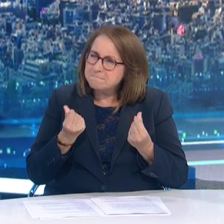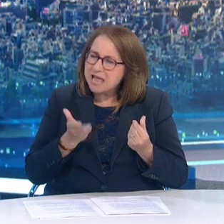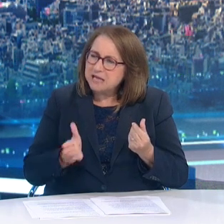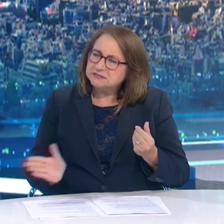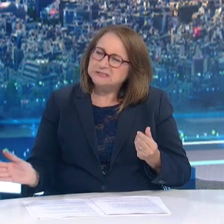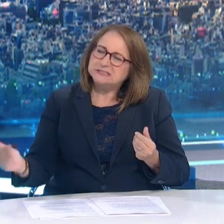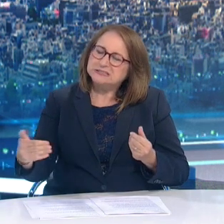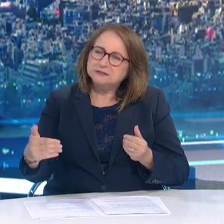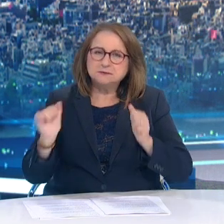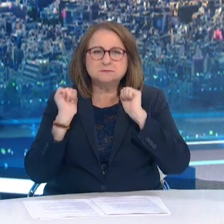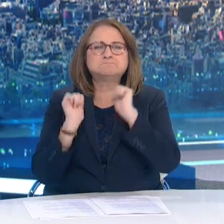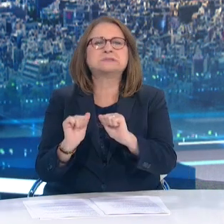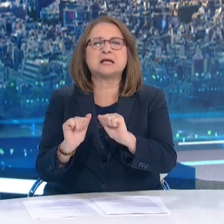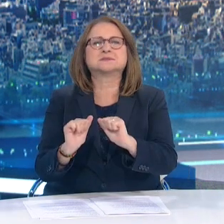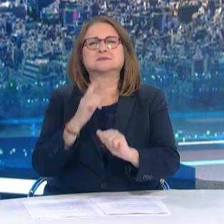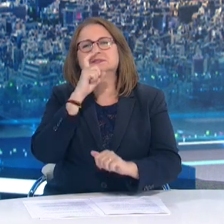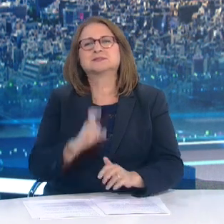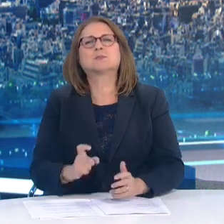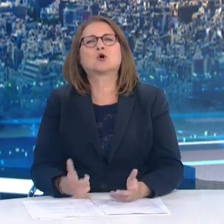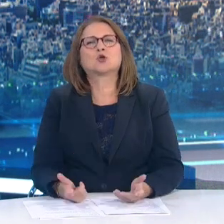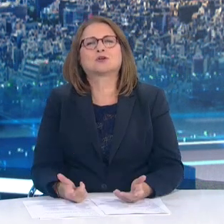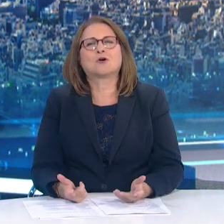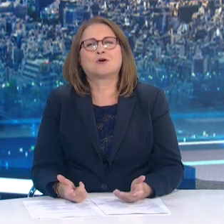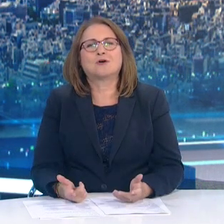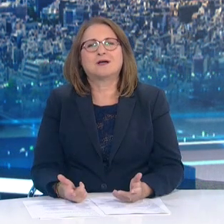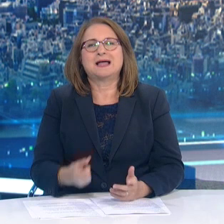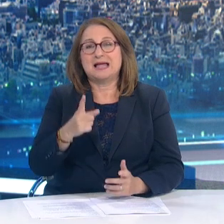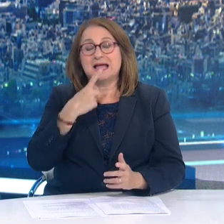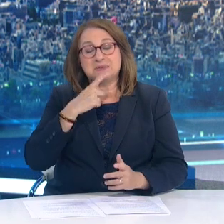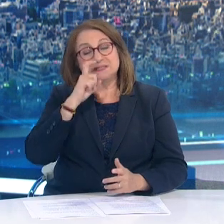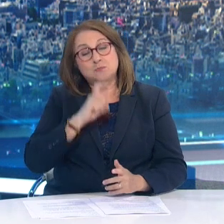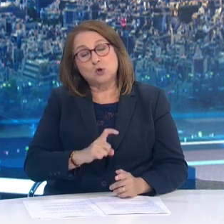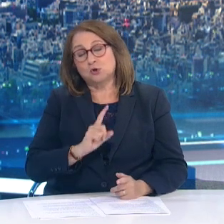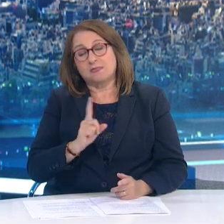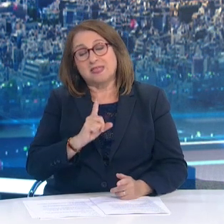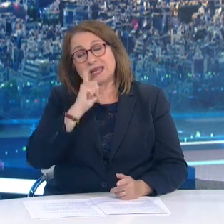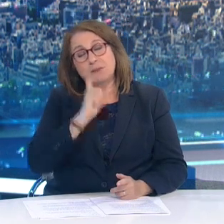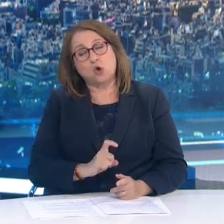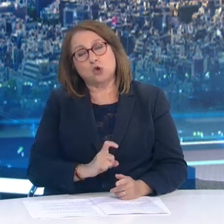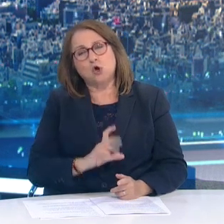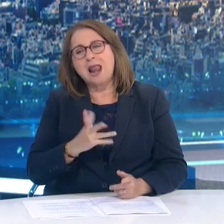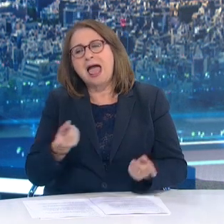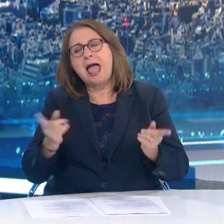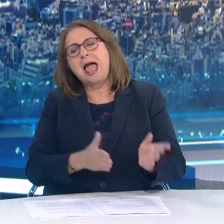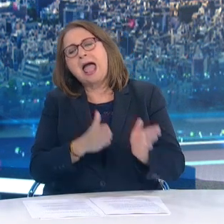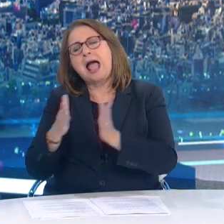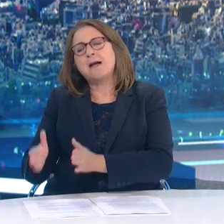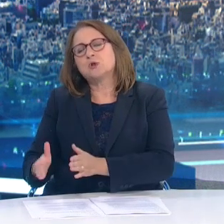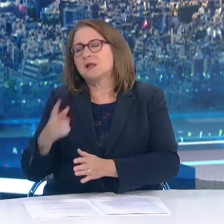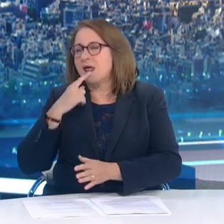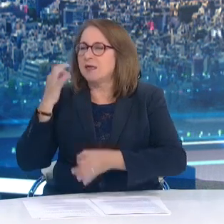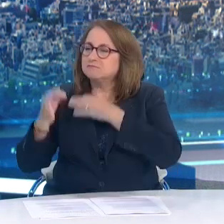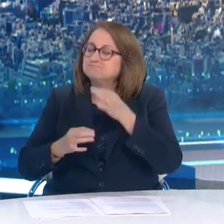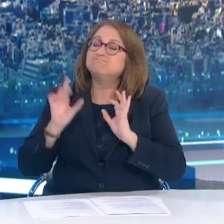υποχρεωτικότητας Και η Επιτροπή Βιοηθικής, λοιπόν, έχει πει πρέπει να εξαντληθούν όλα τα μέτρα Και η πιθό